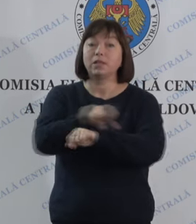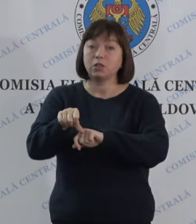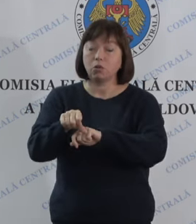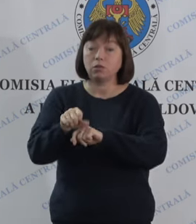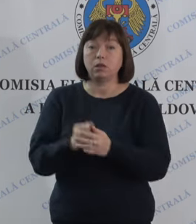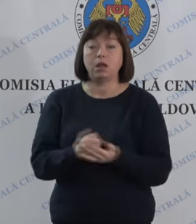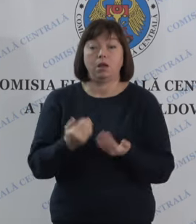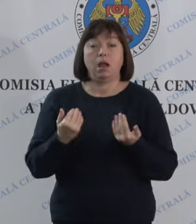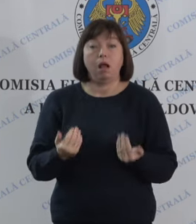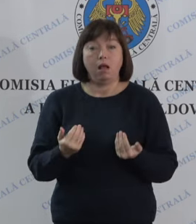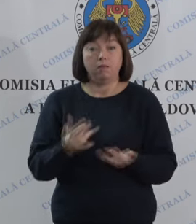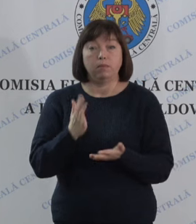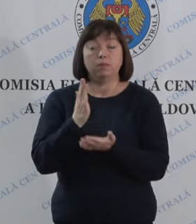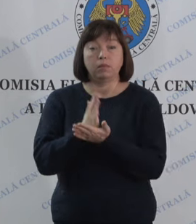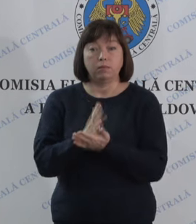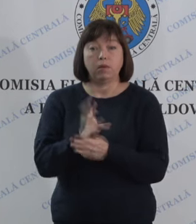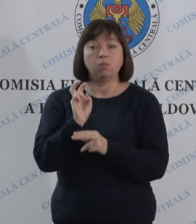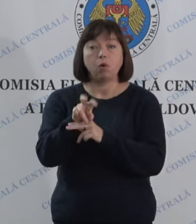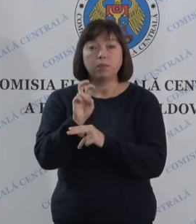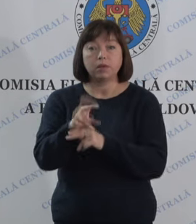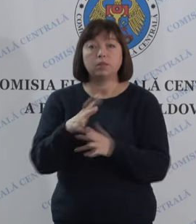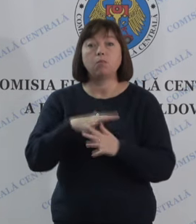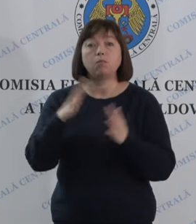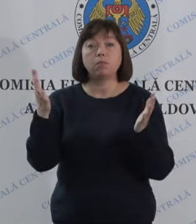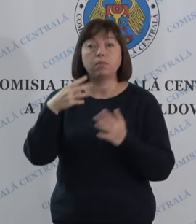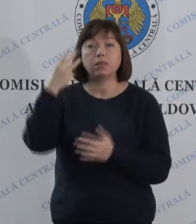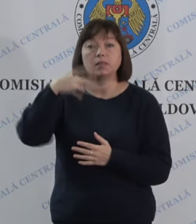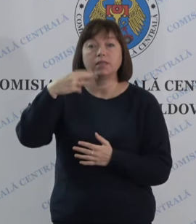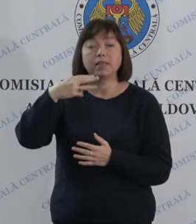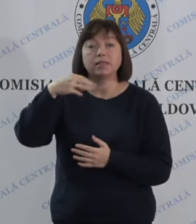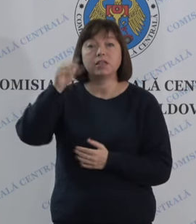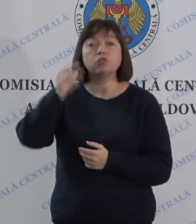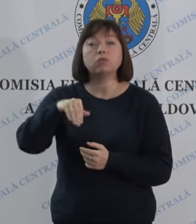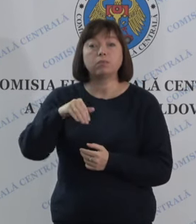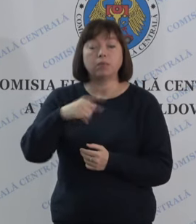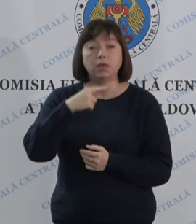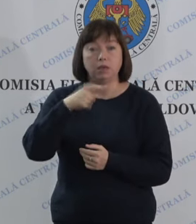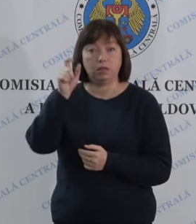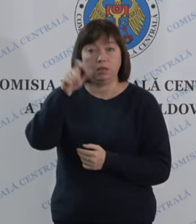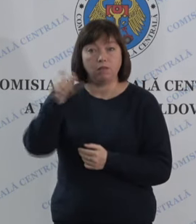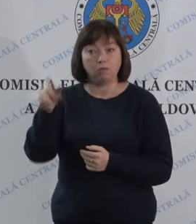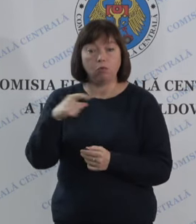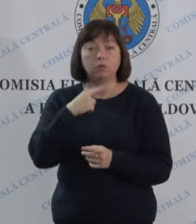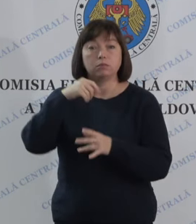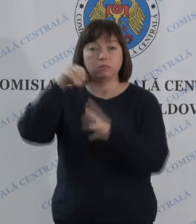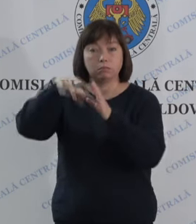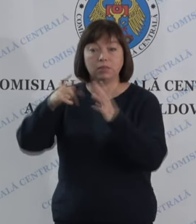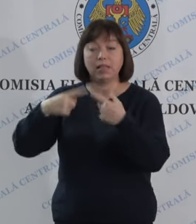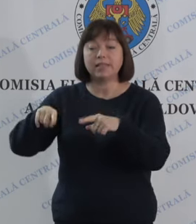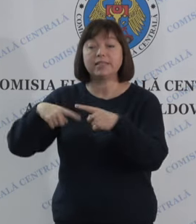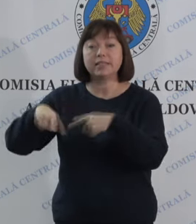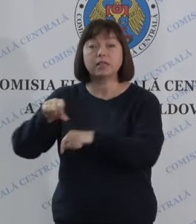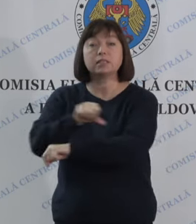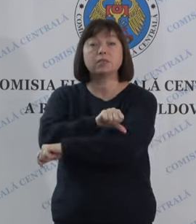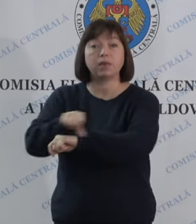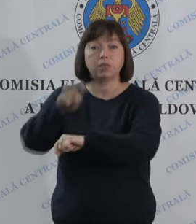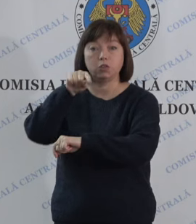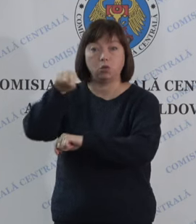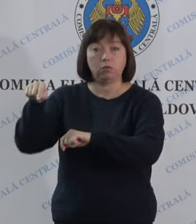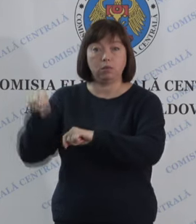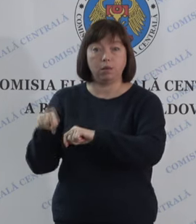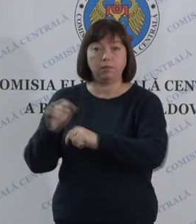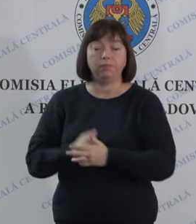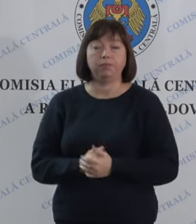La moment avem o prezență de peste 30.000 de vot la secțiile de votare din afara țării.